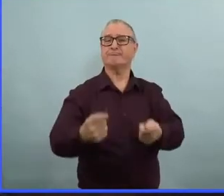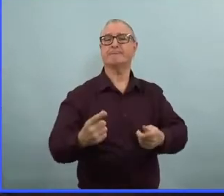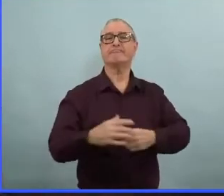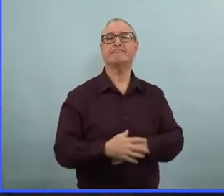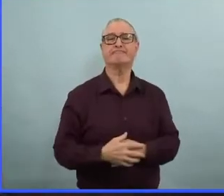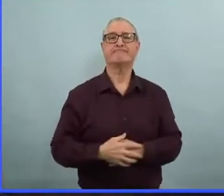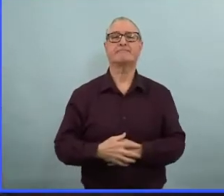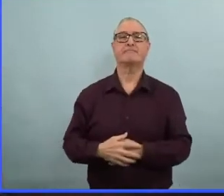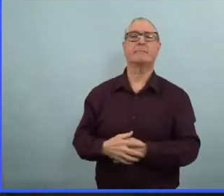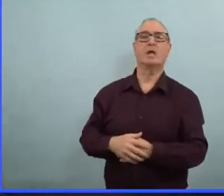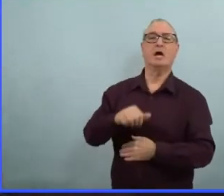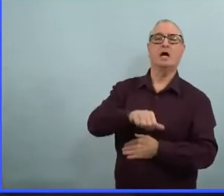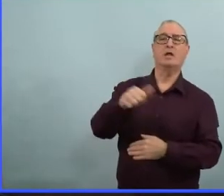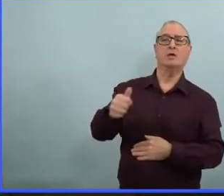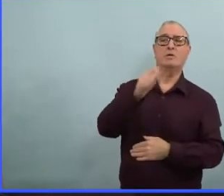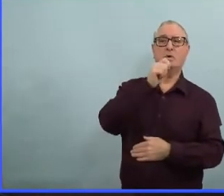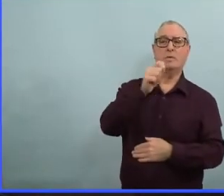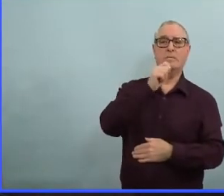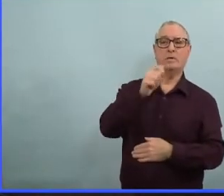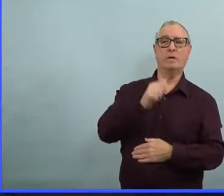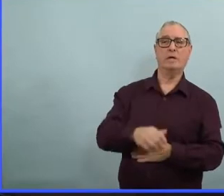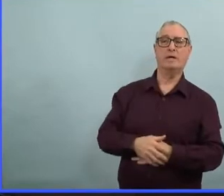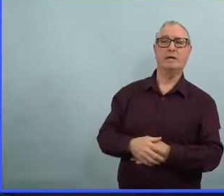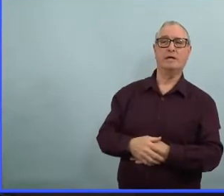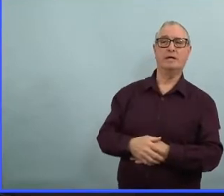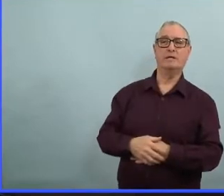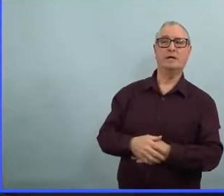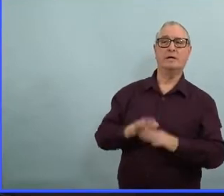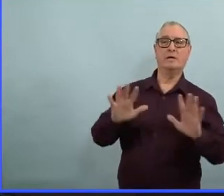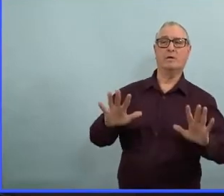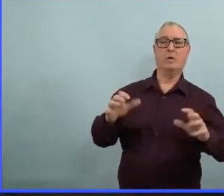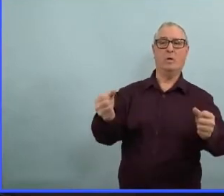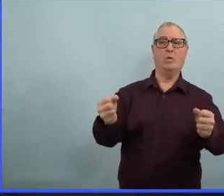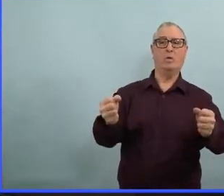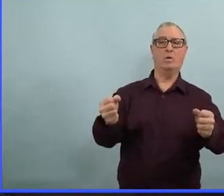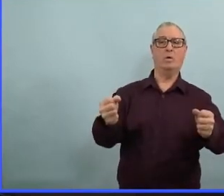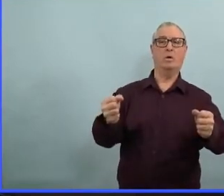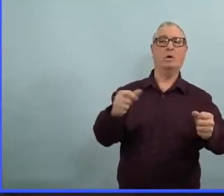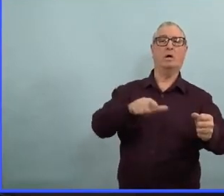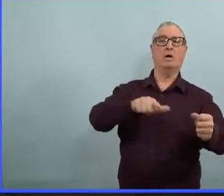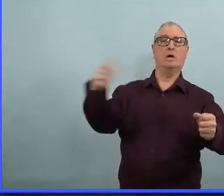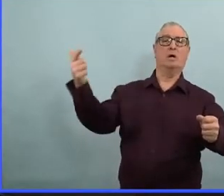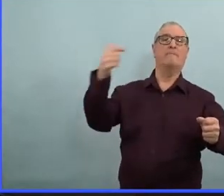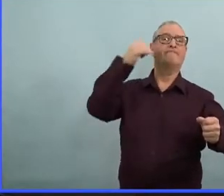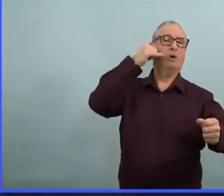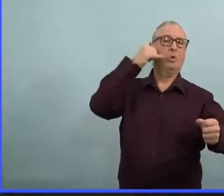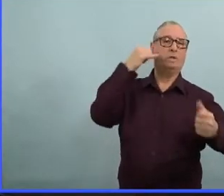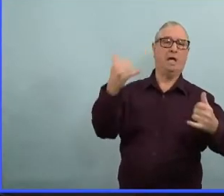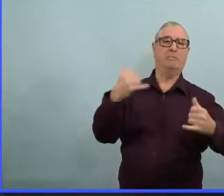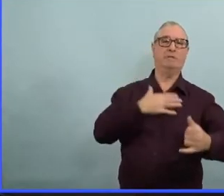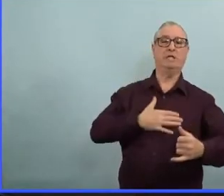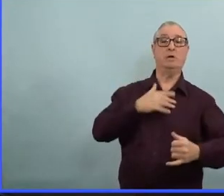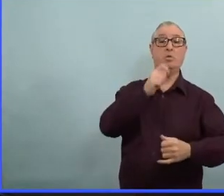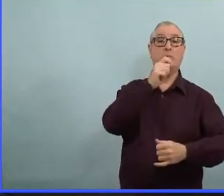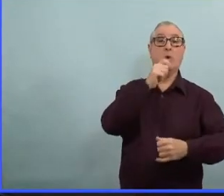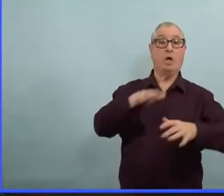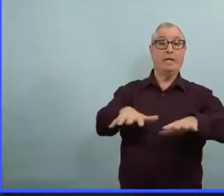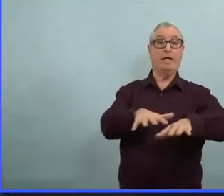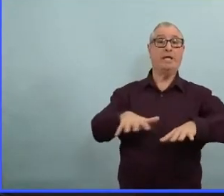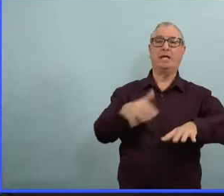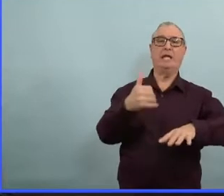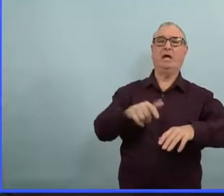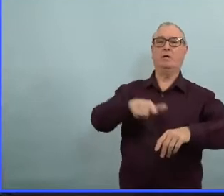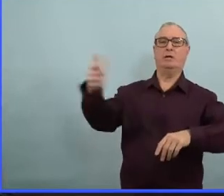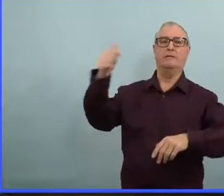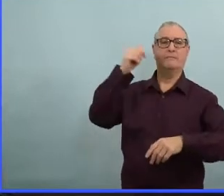OK, on va prendre des questions des journalistes en ligne maintenant, on reviendra à la salle plus tard. Alors, un rappel aux journalistes qui sont en ligne,